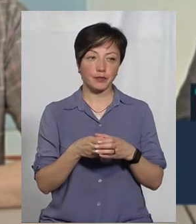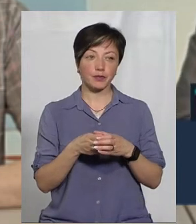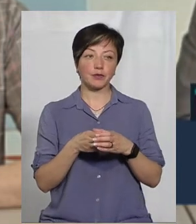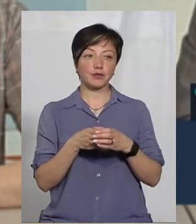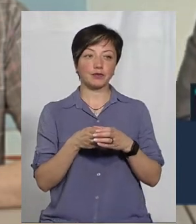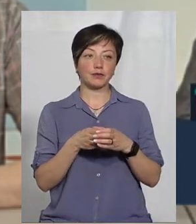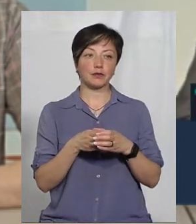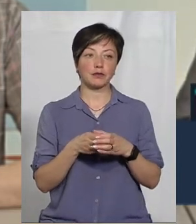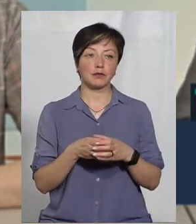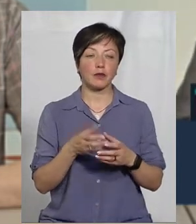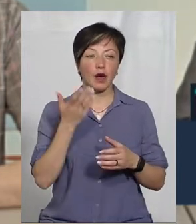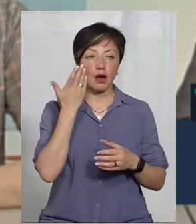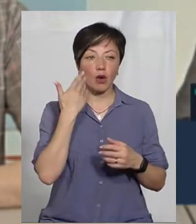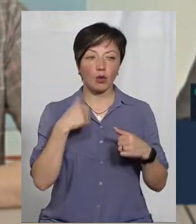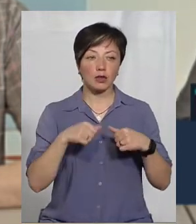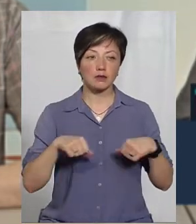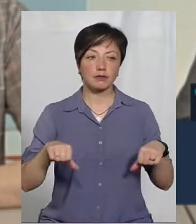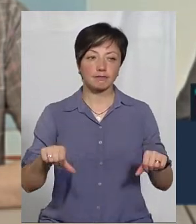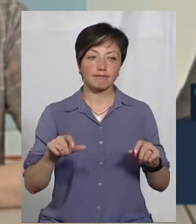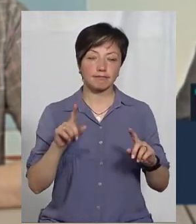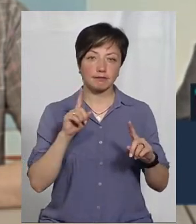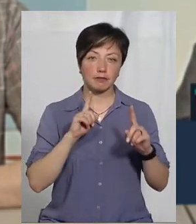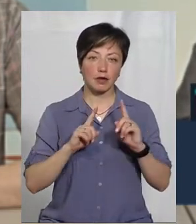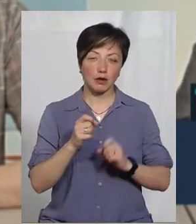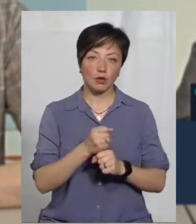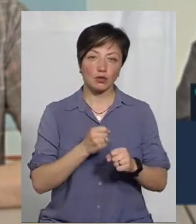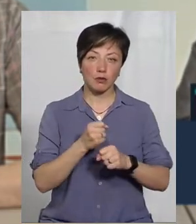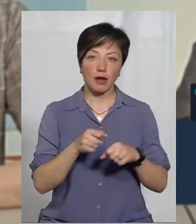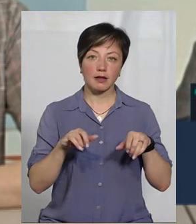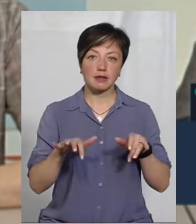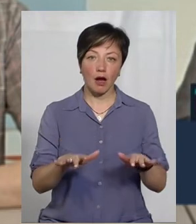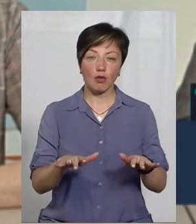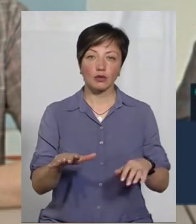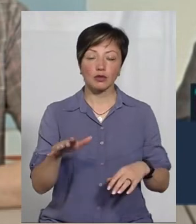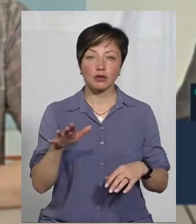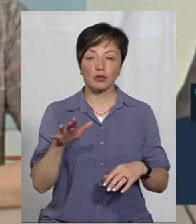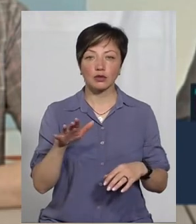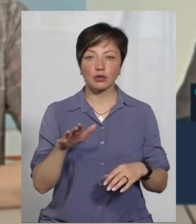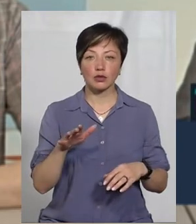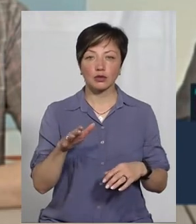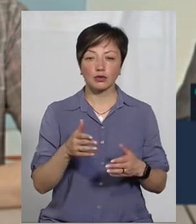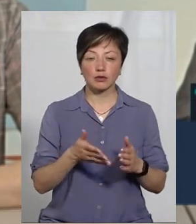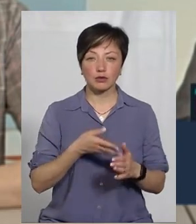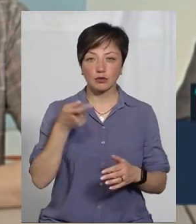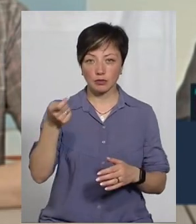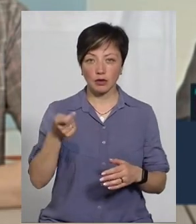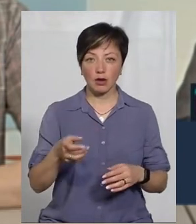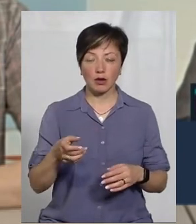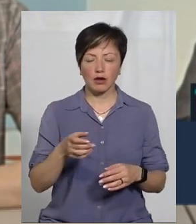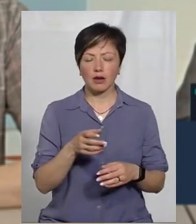коли засідали, розробляли заходи до обласної